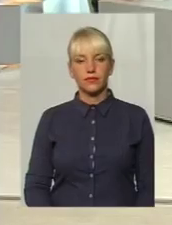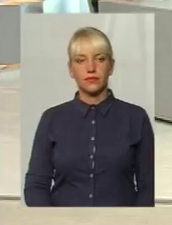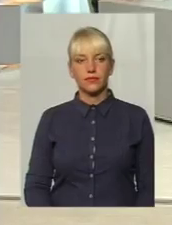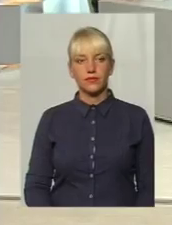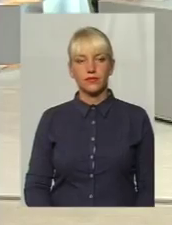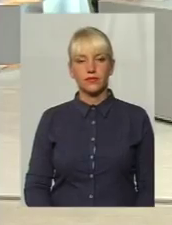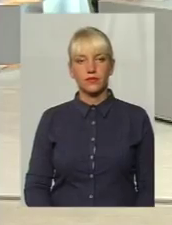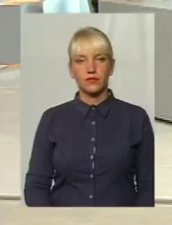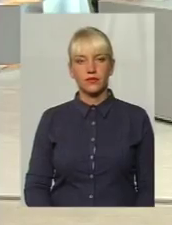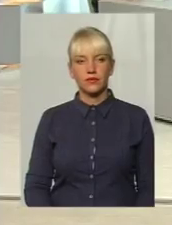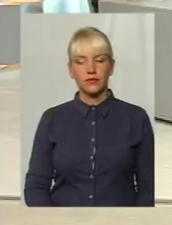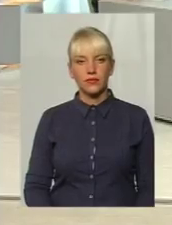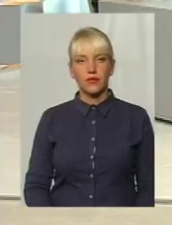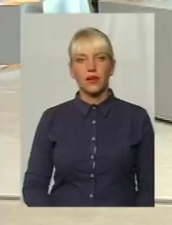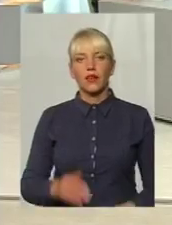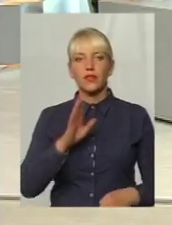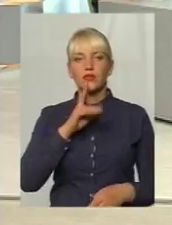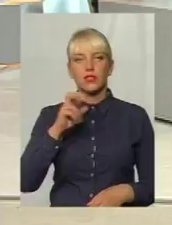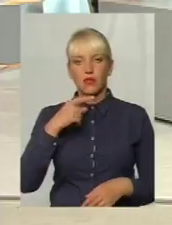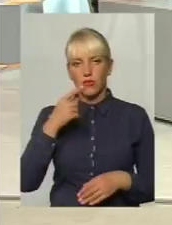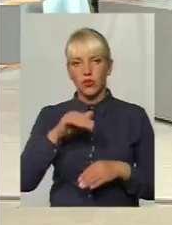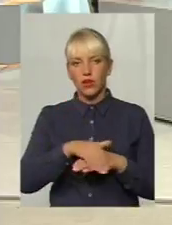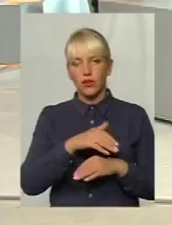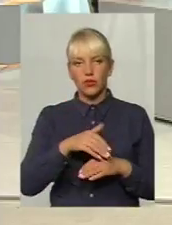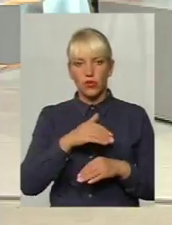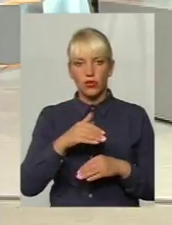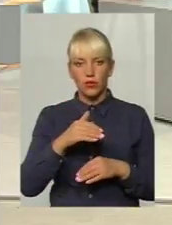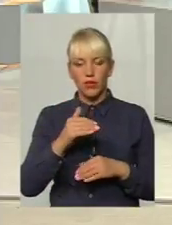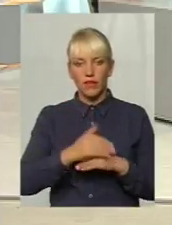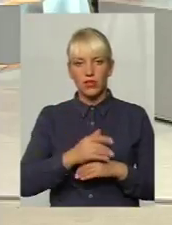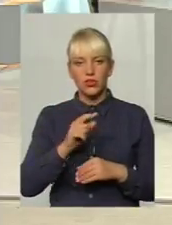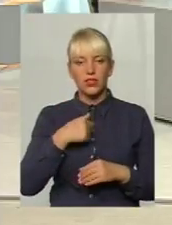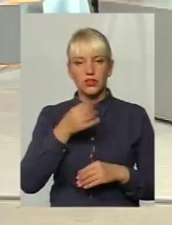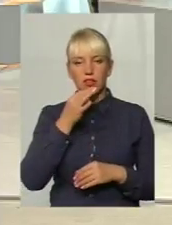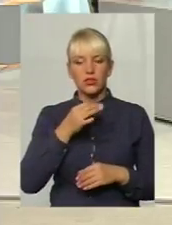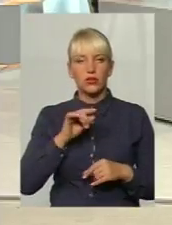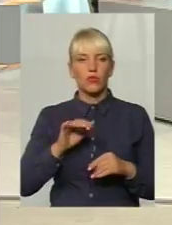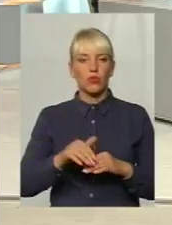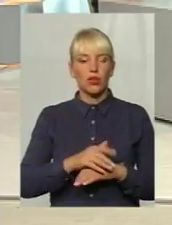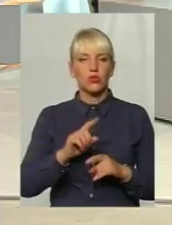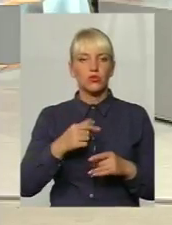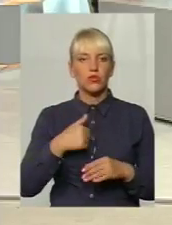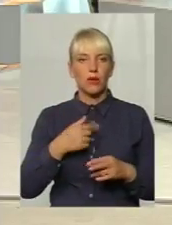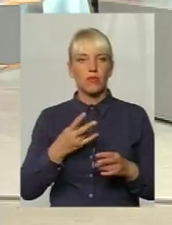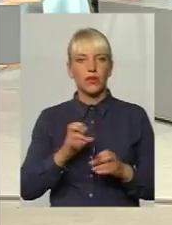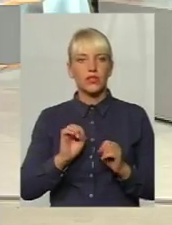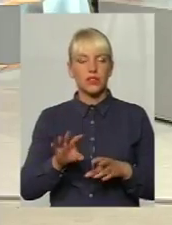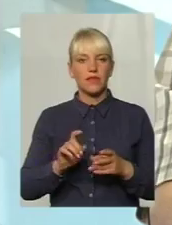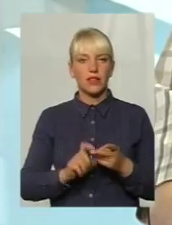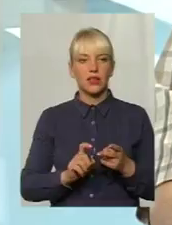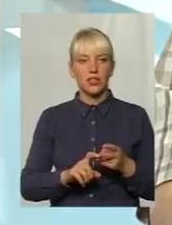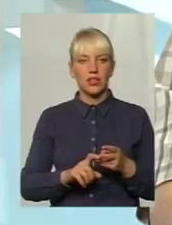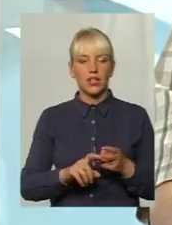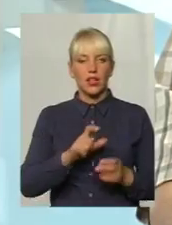Добрий вечір! Добрий вечір! Скажіть мене, чому я повинна здавати аналіз на